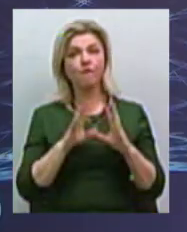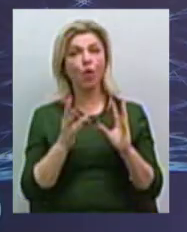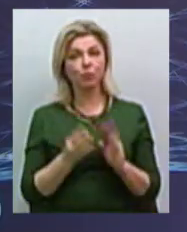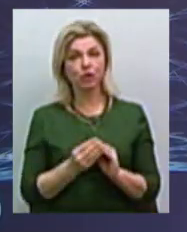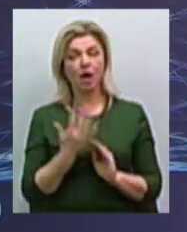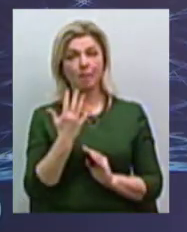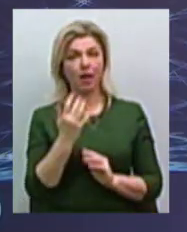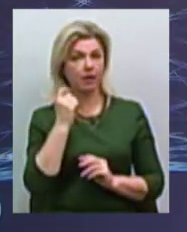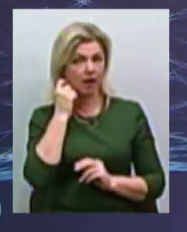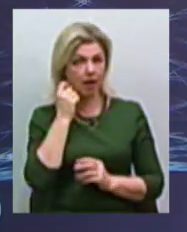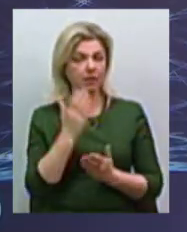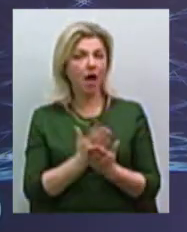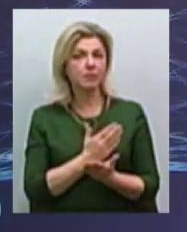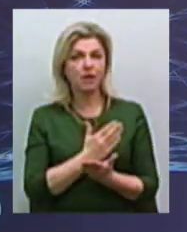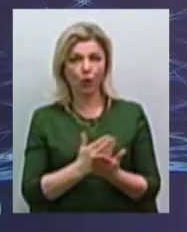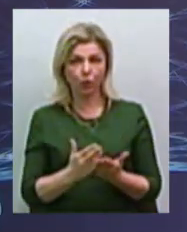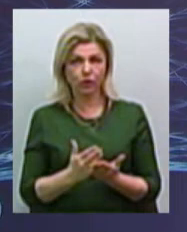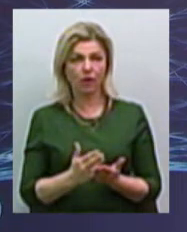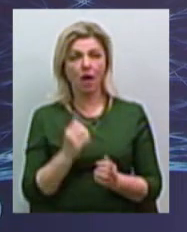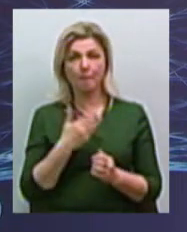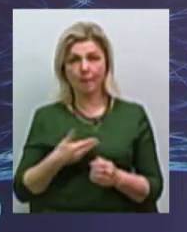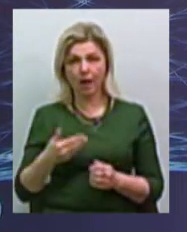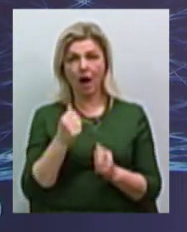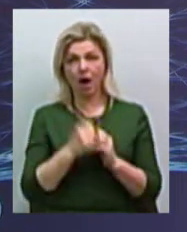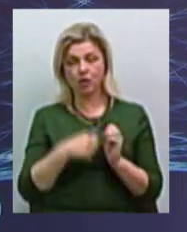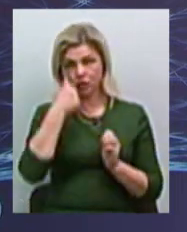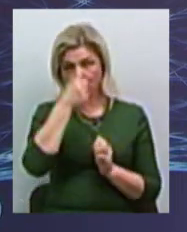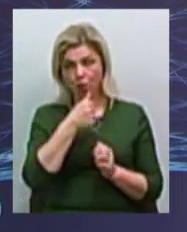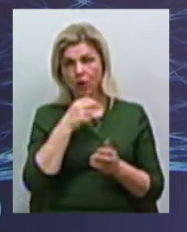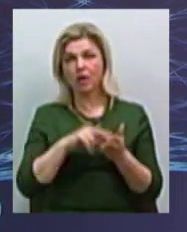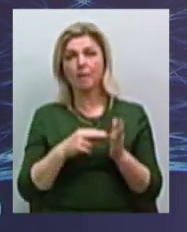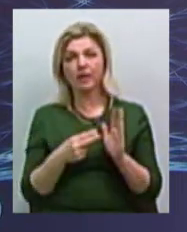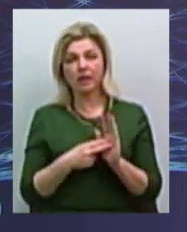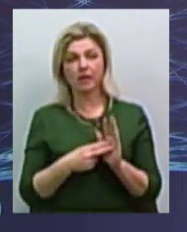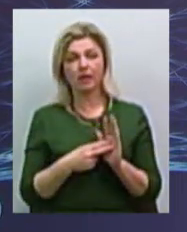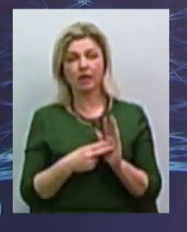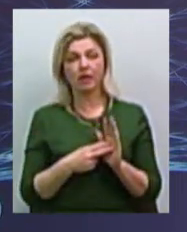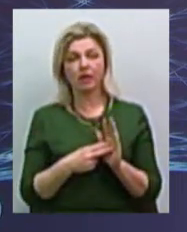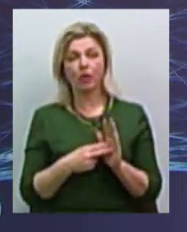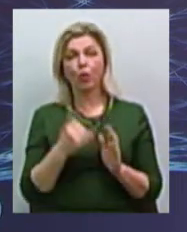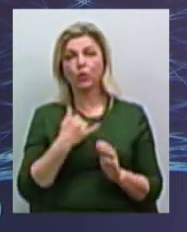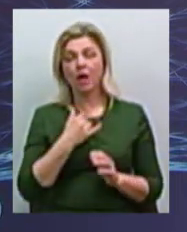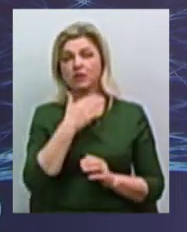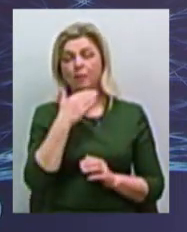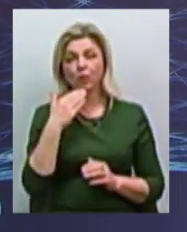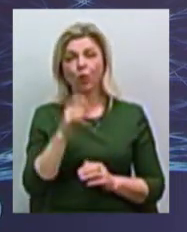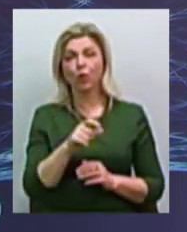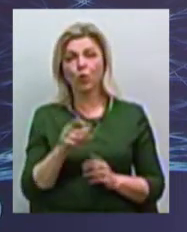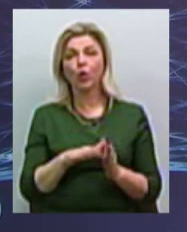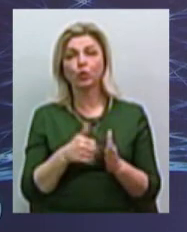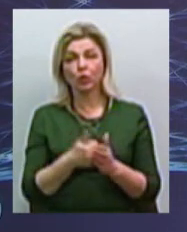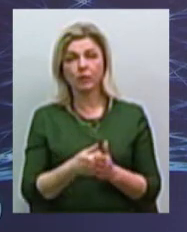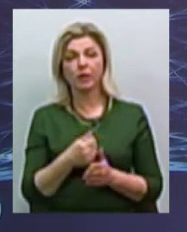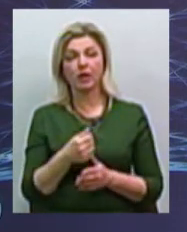абсолютно. ми кожен год плануємо 700 млн по Україні. У нас багато людей, і до сих пор 3-4